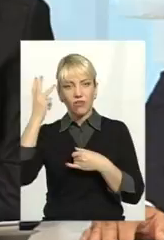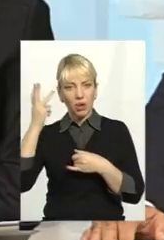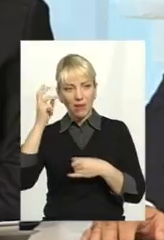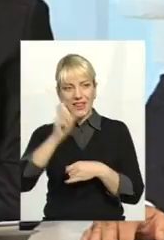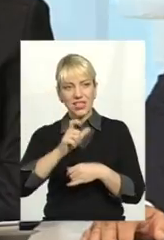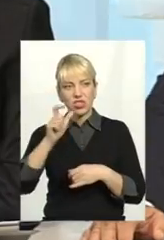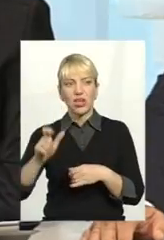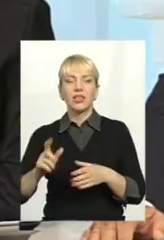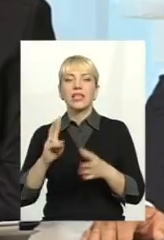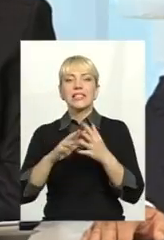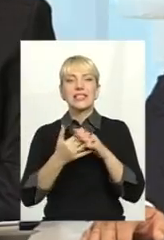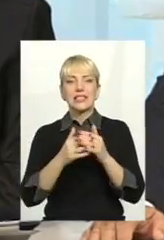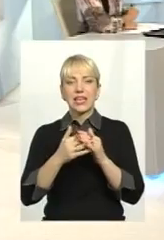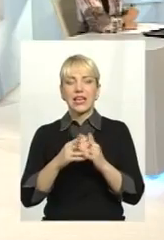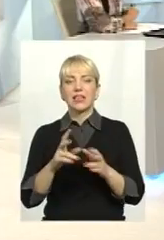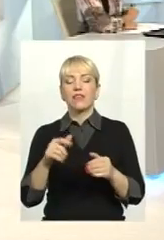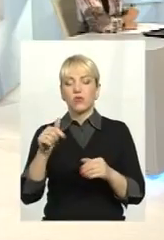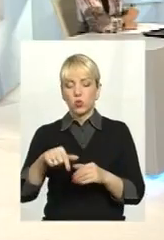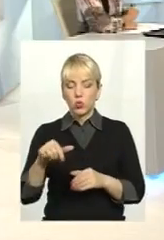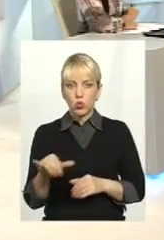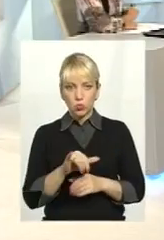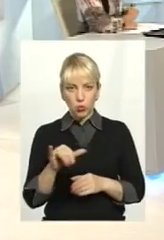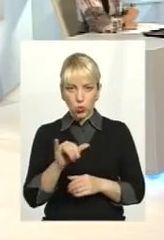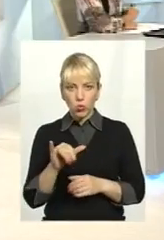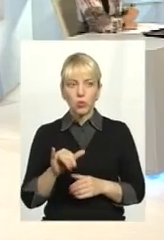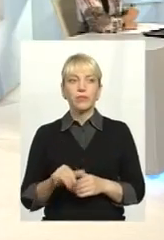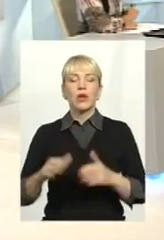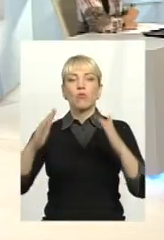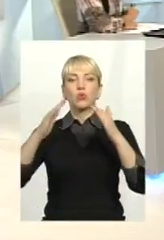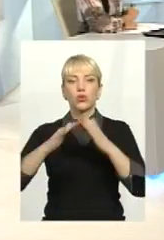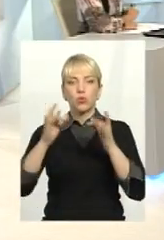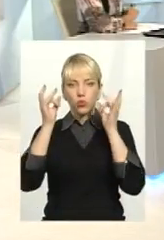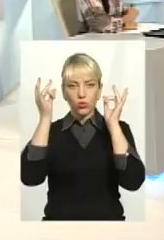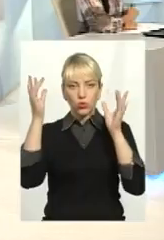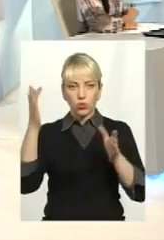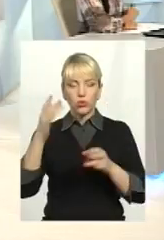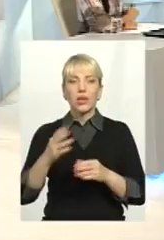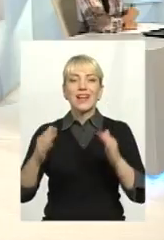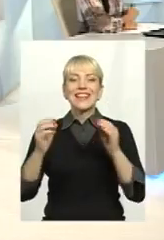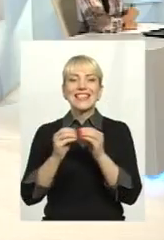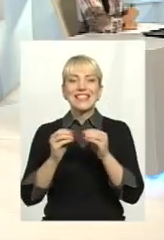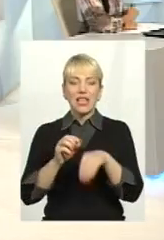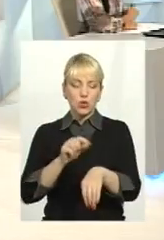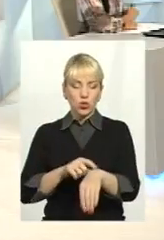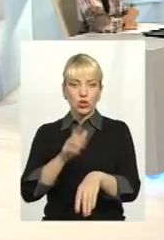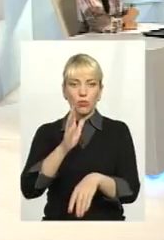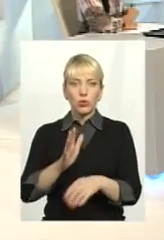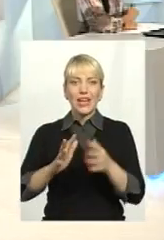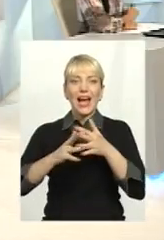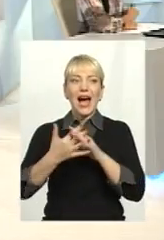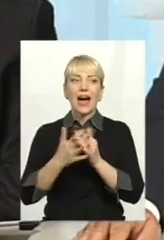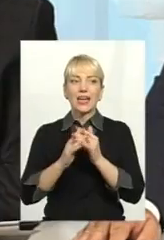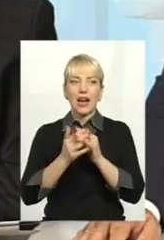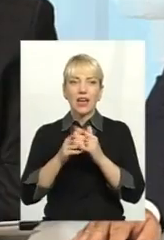мешканців села, що в суботу в будинку культури в 10-й годині відбудеться аграрний